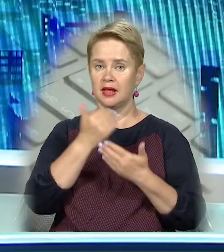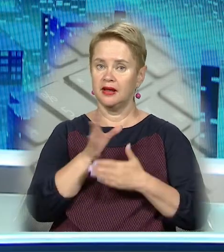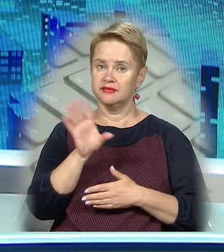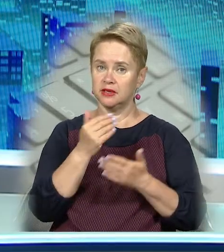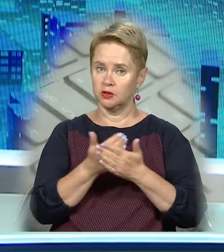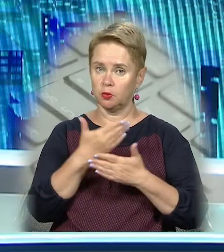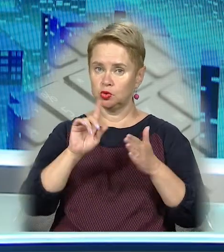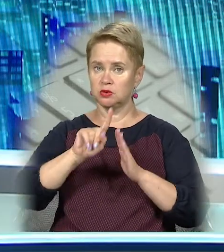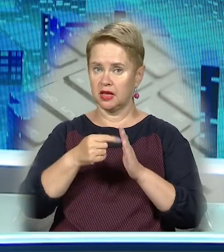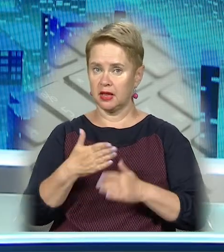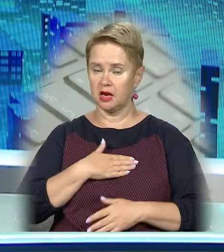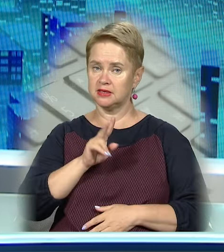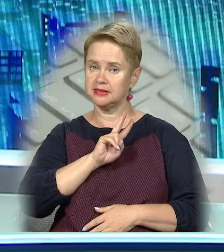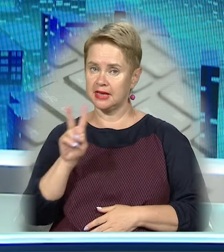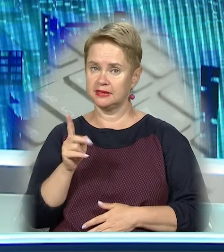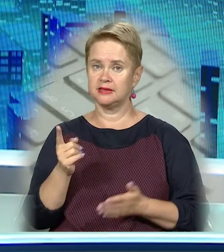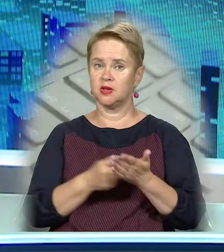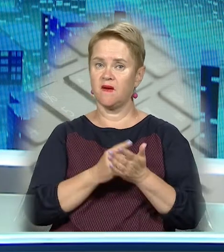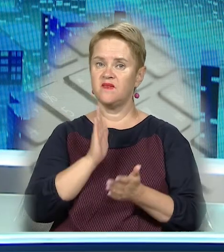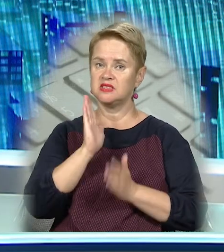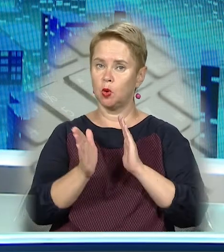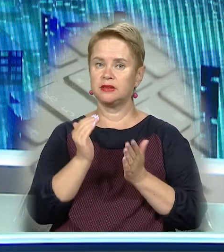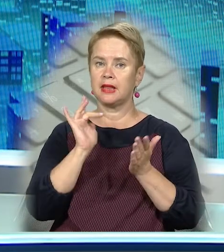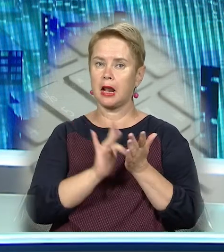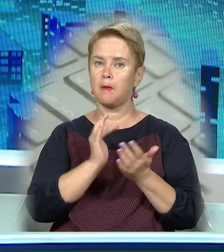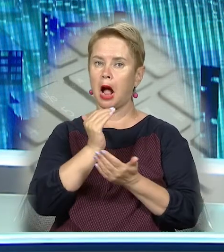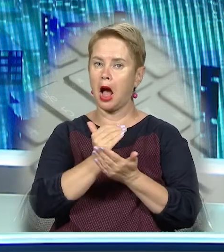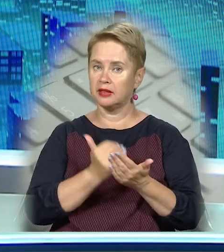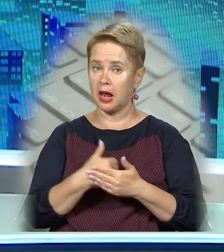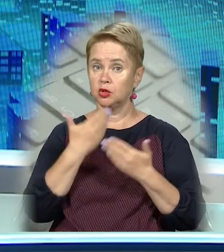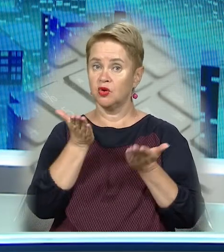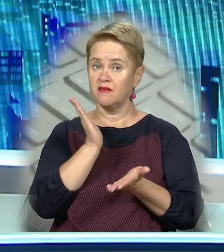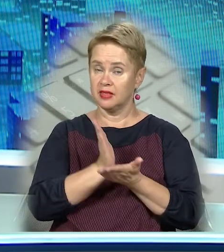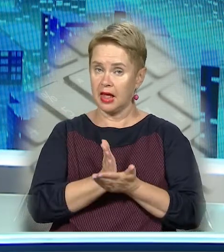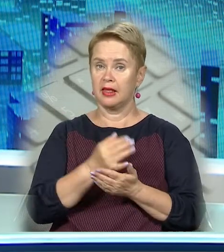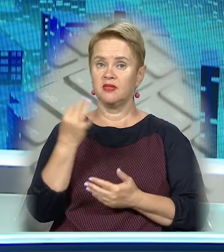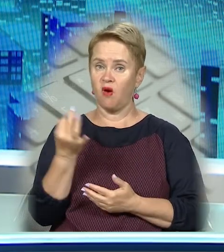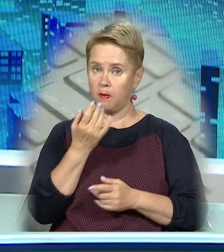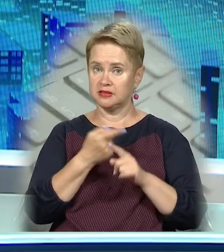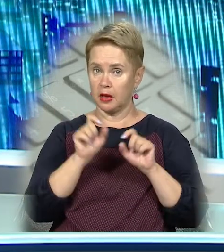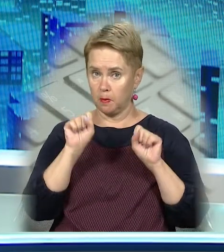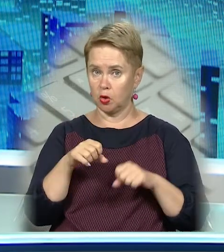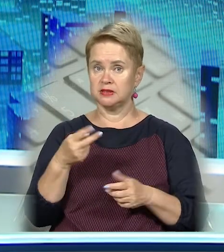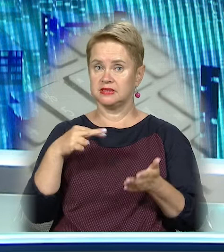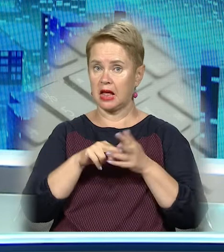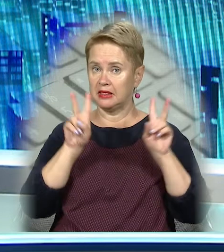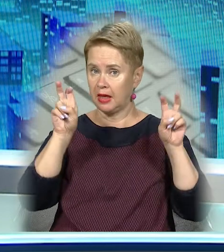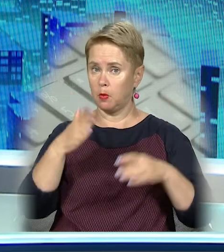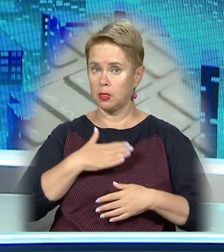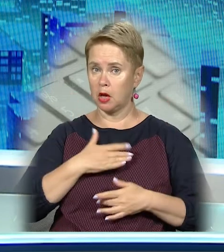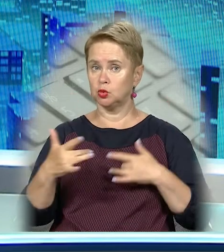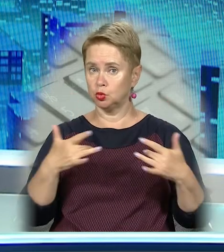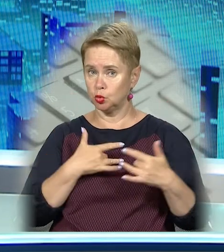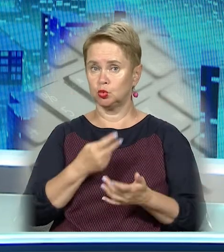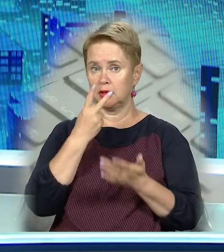Наразі це всі новини. Більше дізнавайтесь на нашому сайті, на сторінці у Фейсбук та у Телеграм-каналі. Ну, а якщо ви володієте інформацією, яка може стати темою нашого